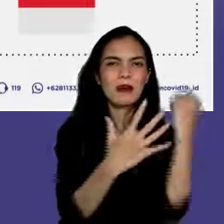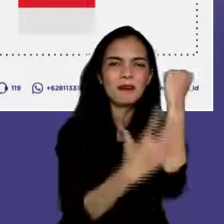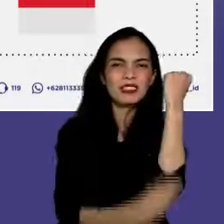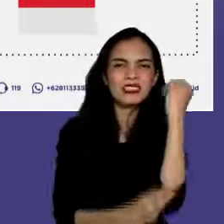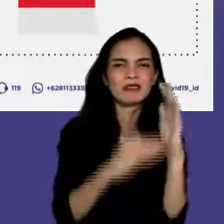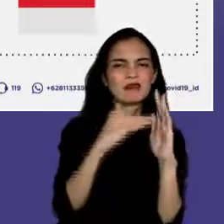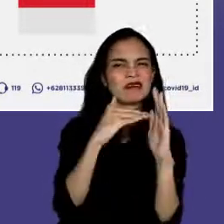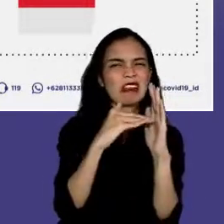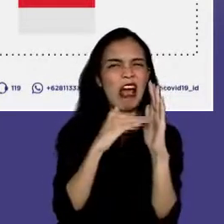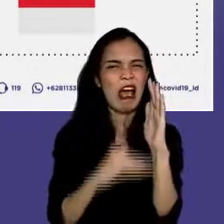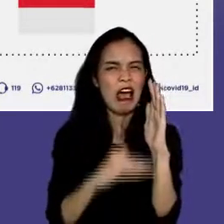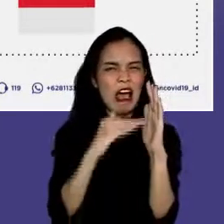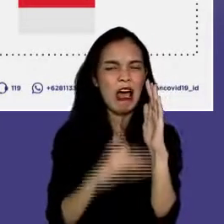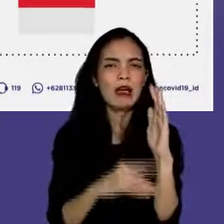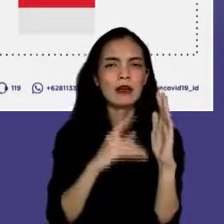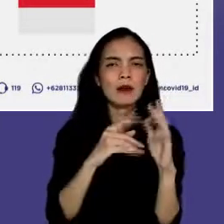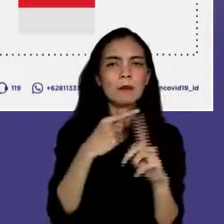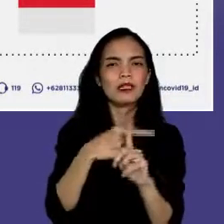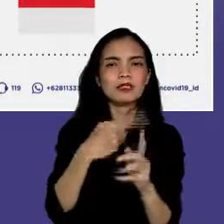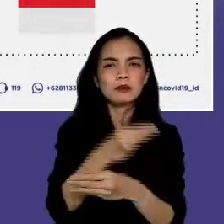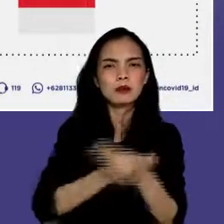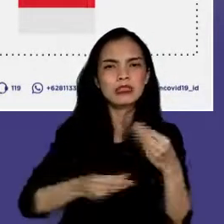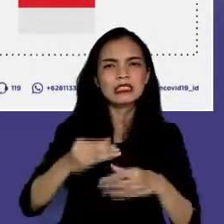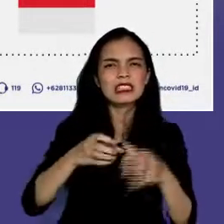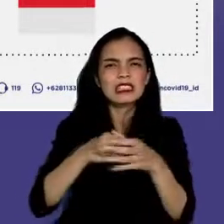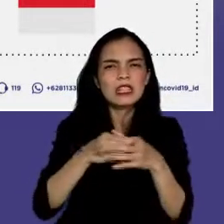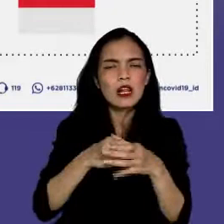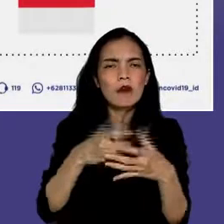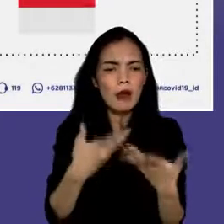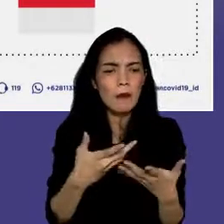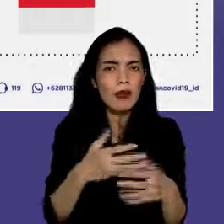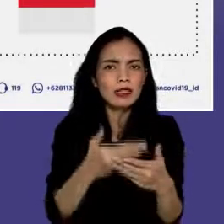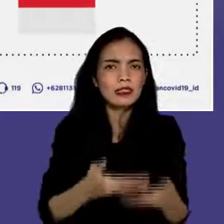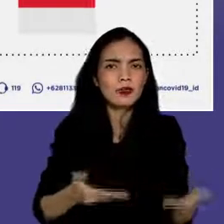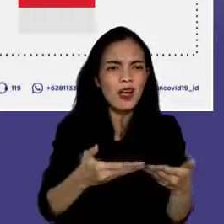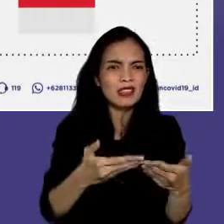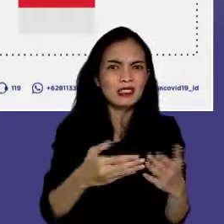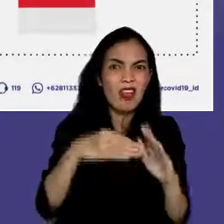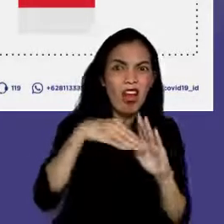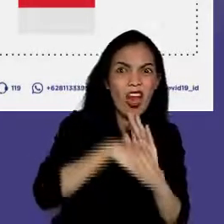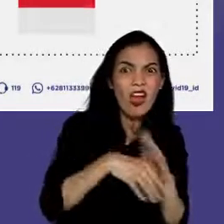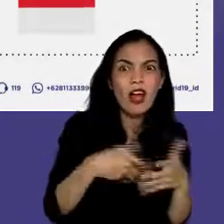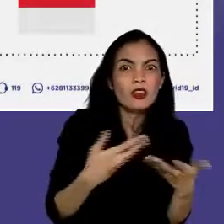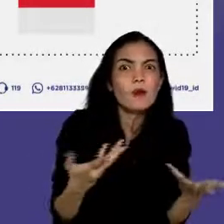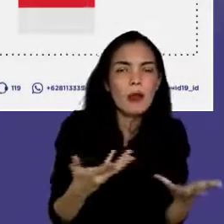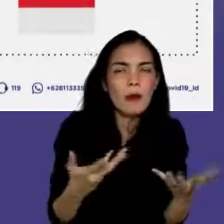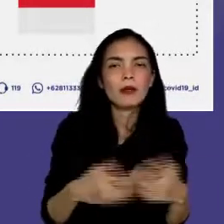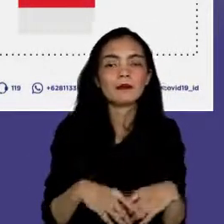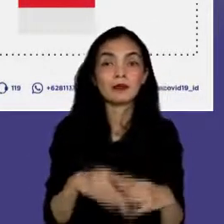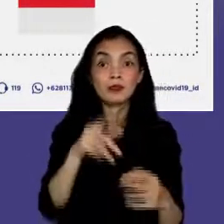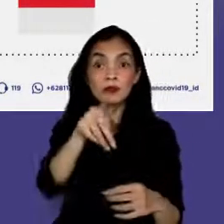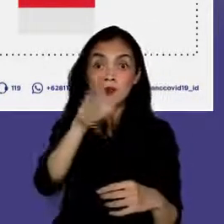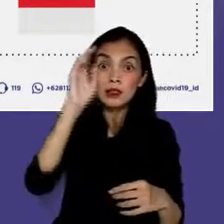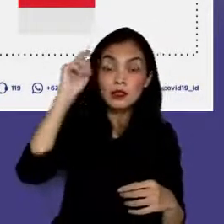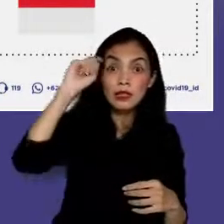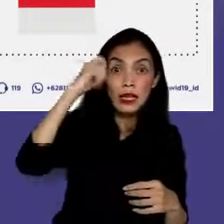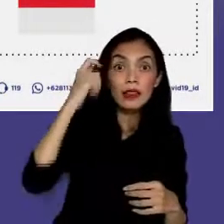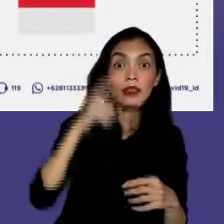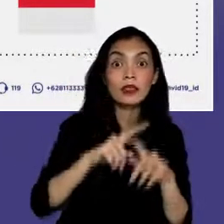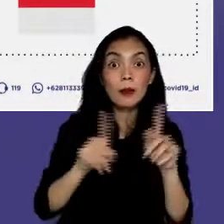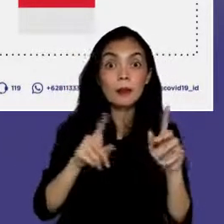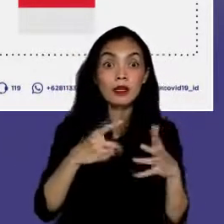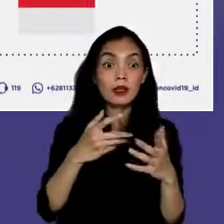usaha mikro. Perlu diingat bahwa melakukan relaksasi bukan berarti menghapus pembatasan